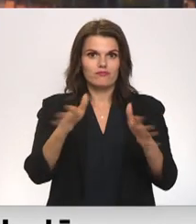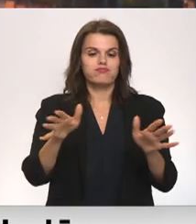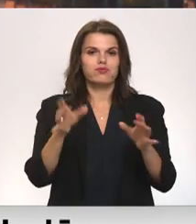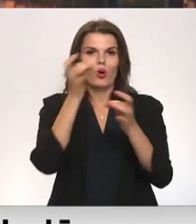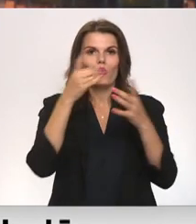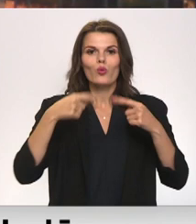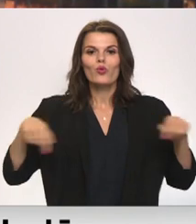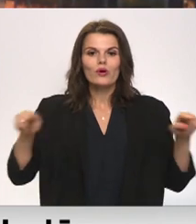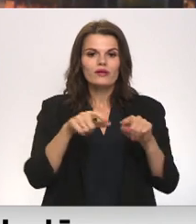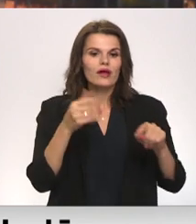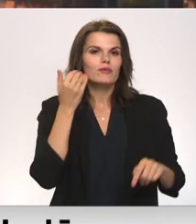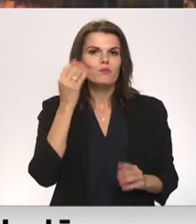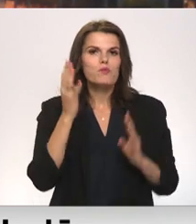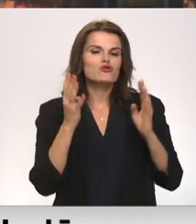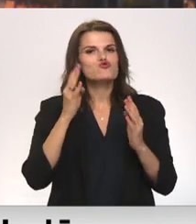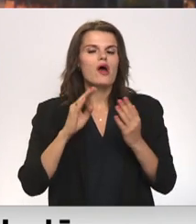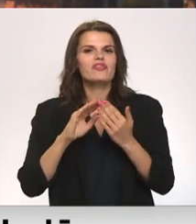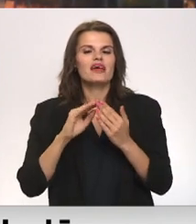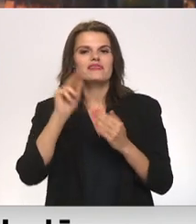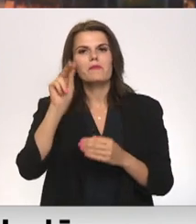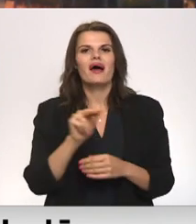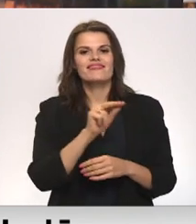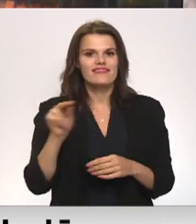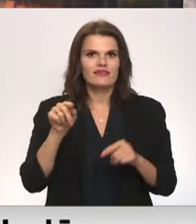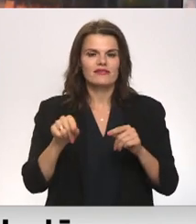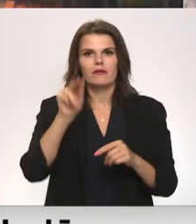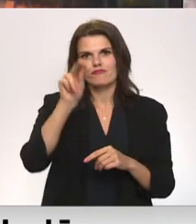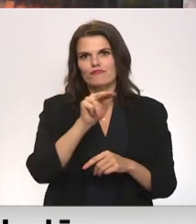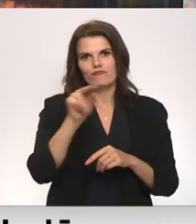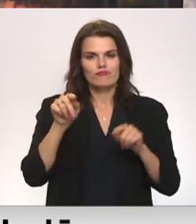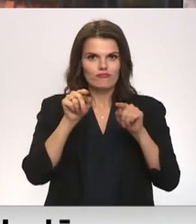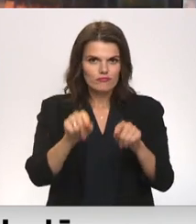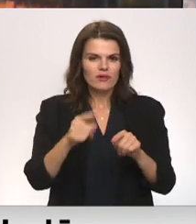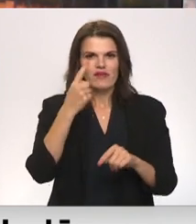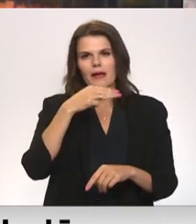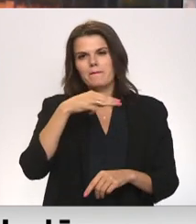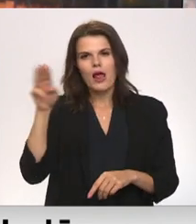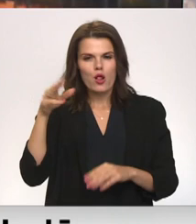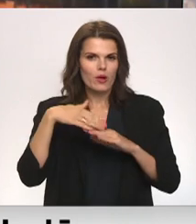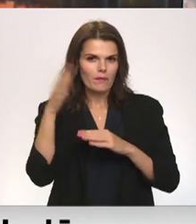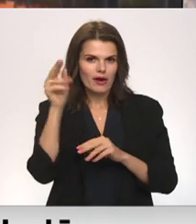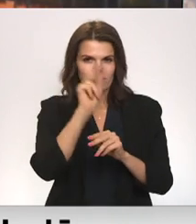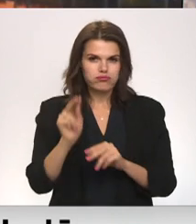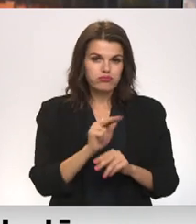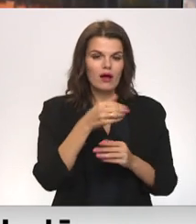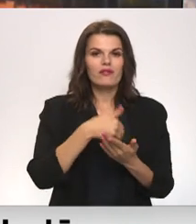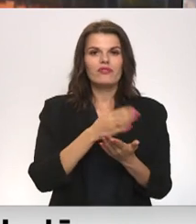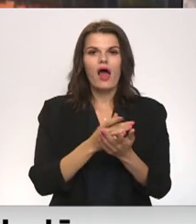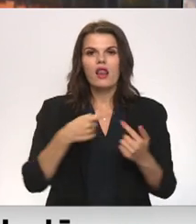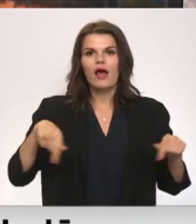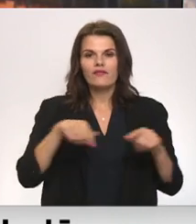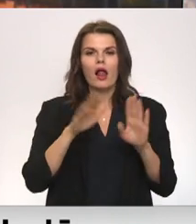telpa mežotnes baznīca. Dievnamā, kur atjaunošanas izmaksas nedaudz pārsniedz miljonu eiro, daļa telpu tiks izīrētas